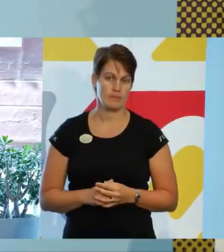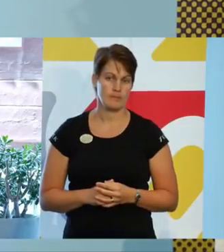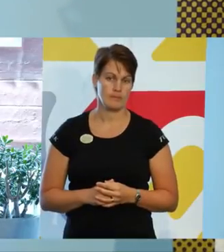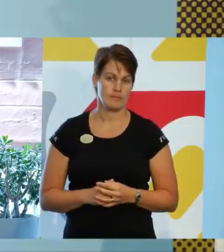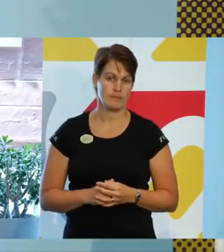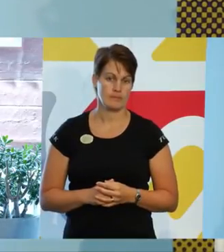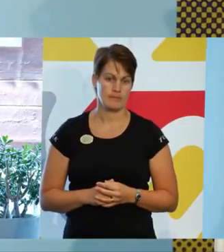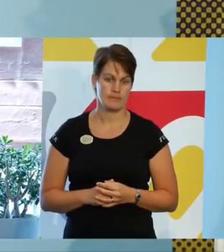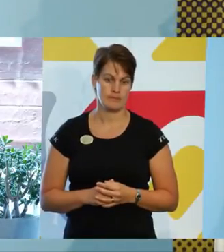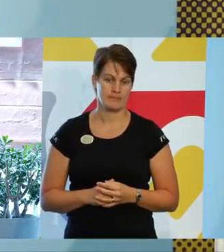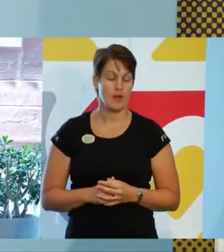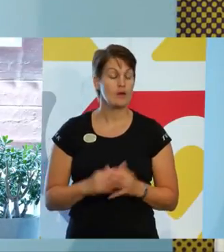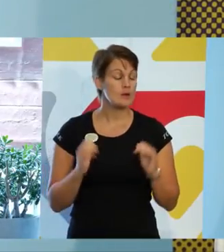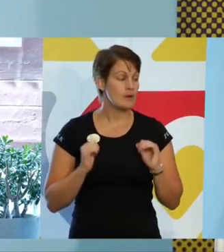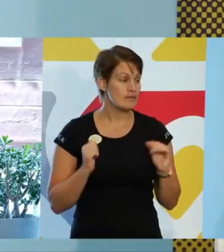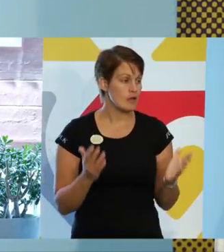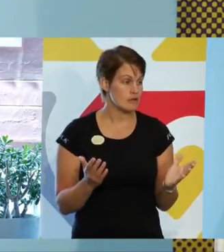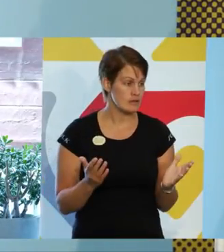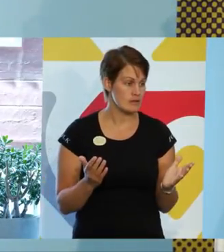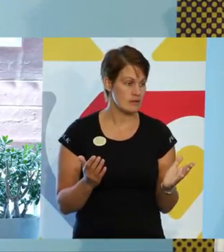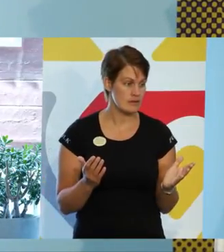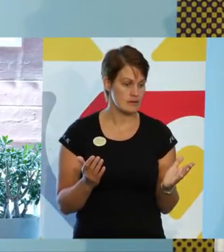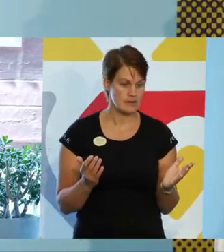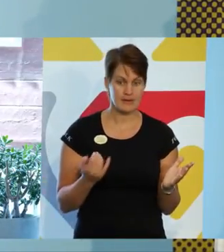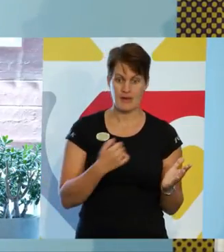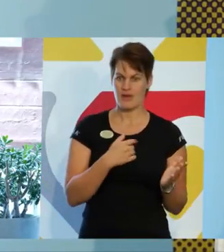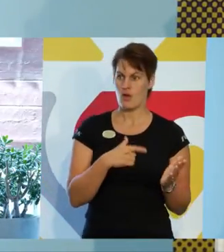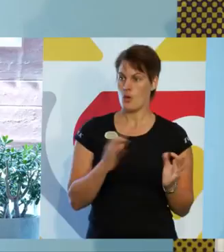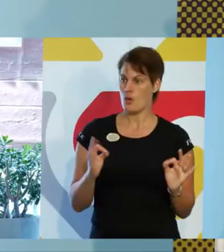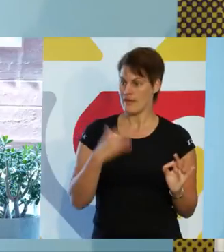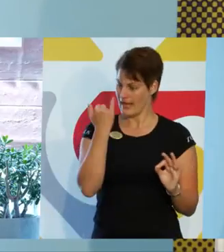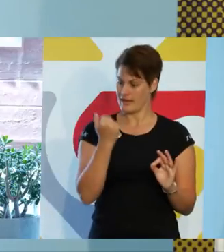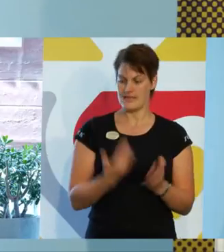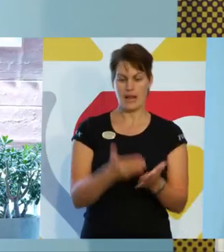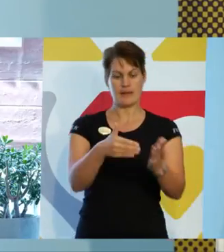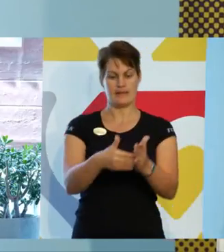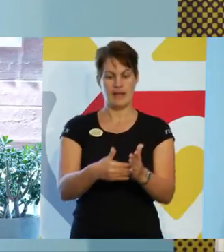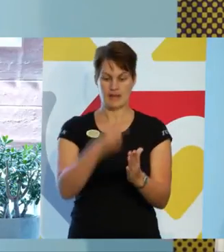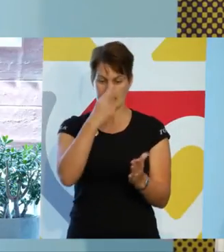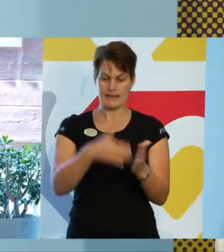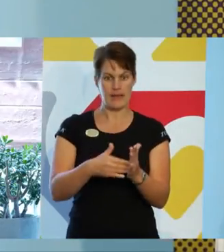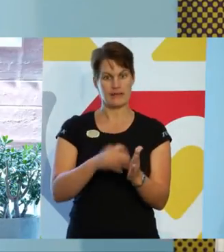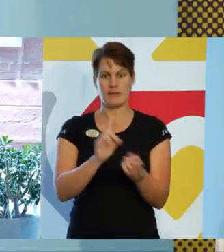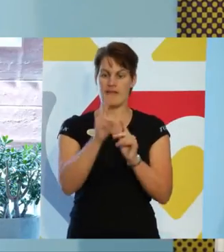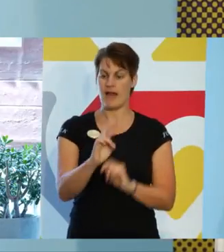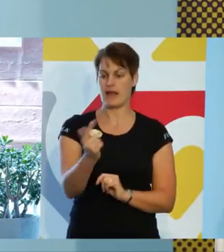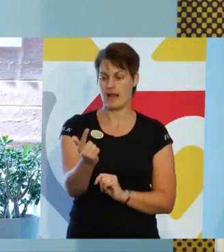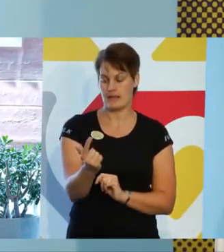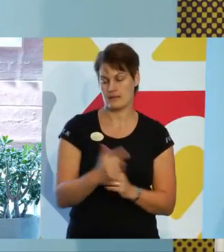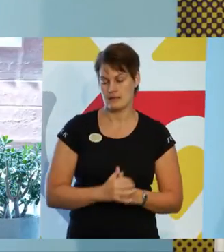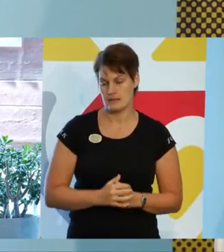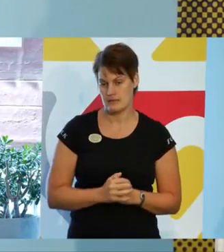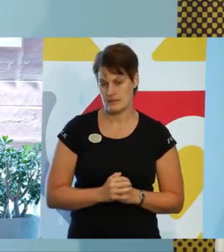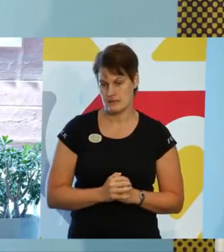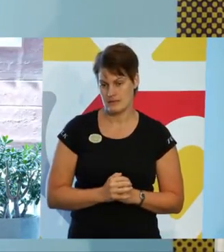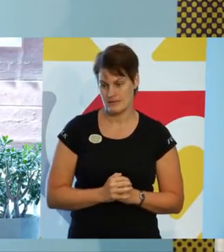Och naturligtvis frågan sen, hur kan vi bli möjliggörare i detta arbete? För